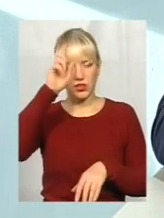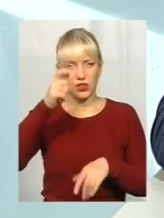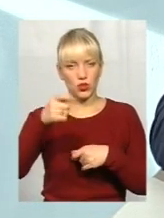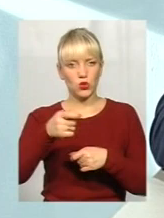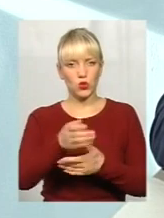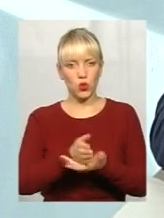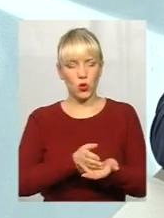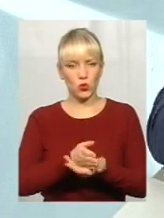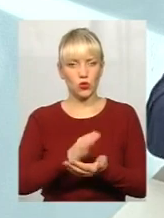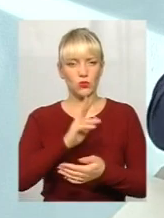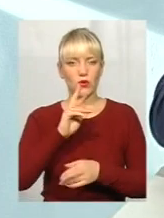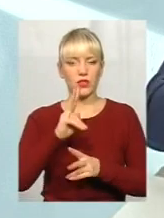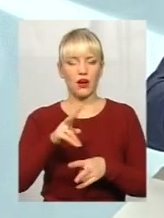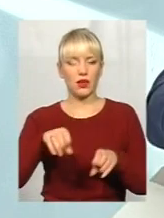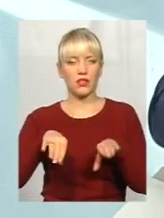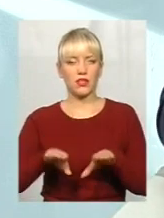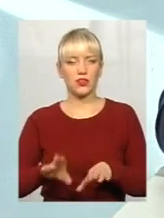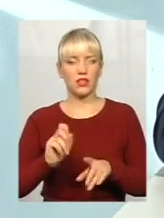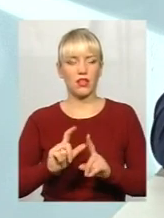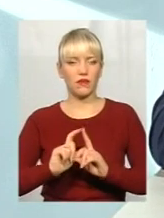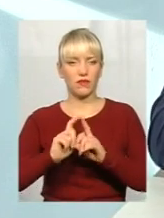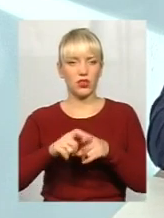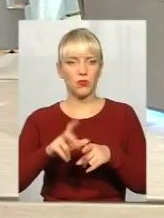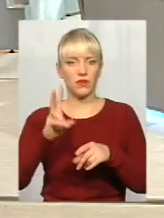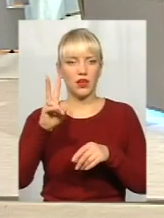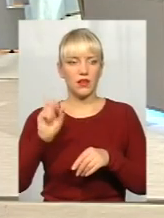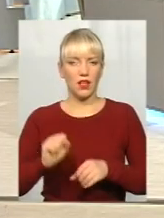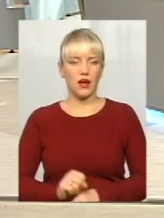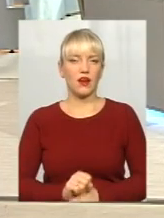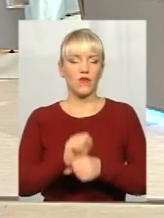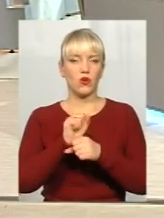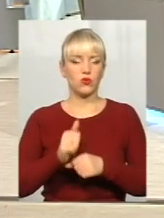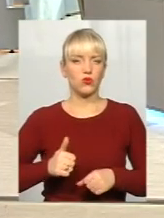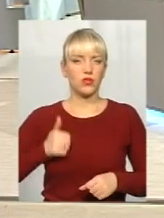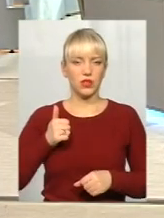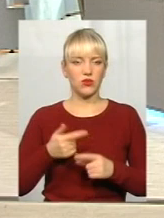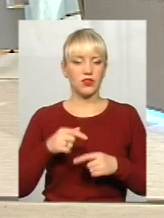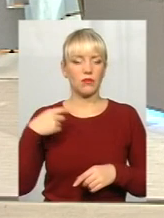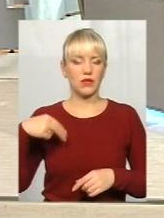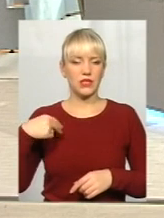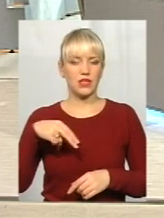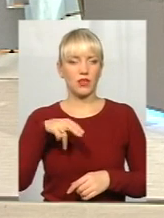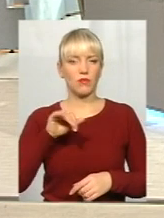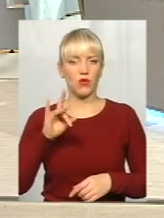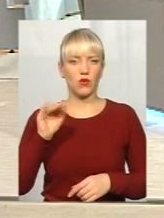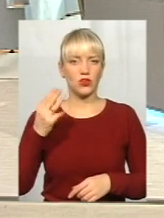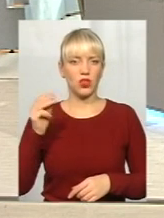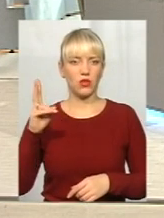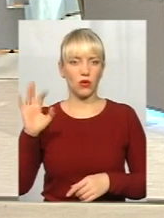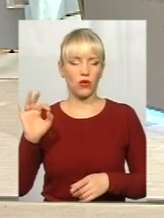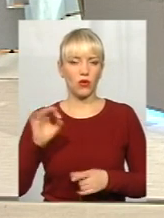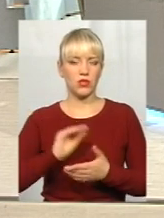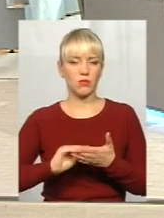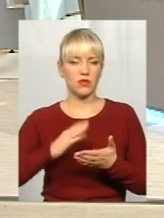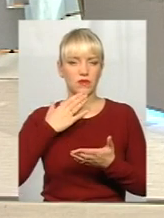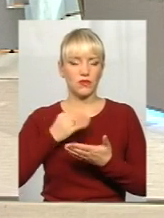саме як рішення, як відповідь на революцію гідності. І президент України Петро Порошенко, коли йшов, він в своїй програмі так і записав, що